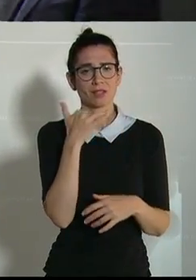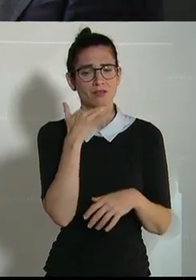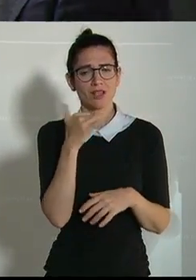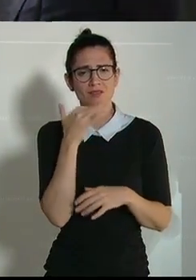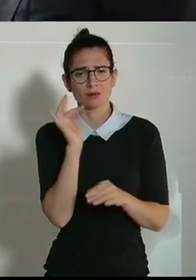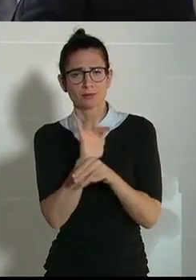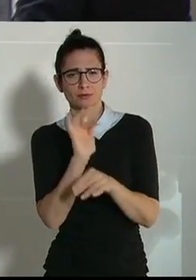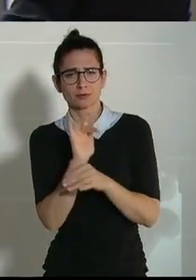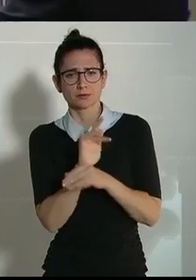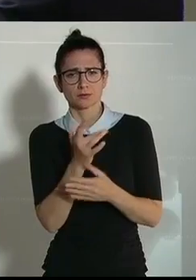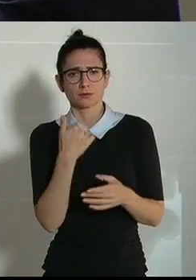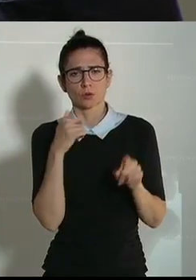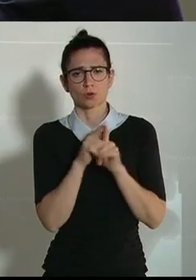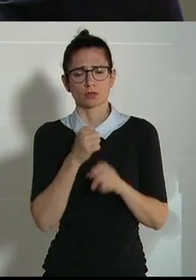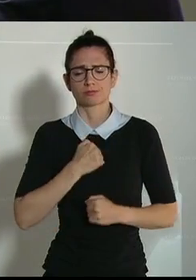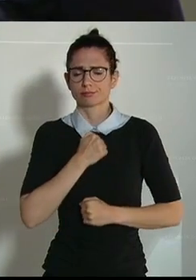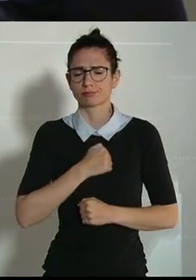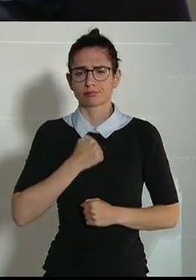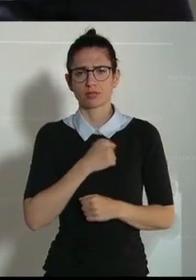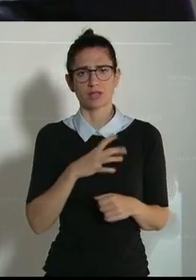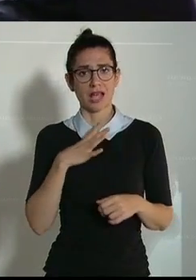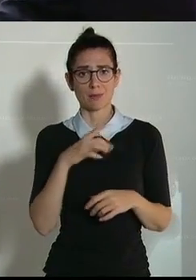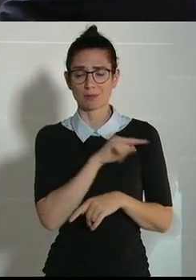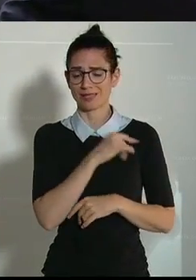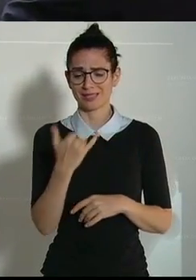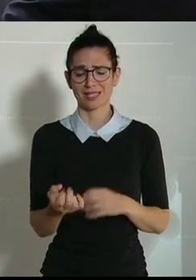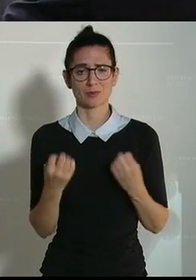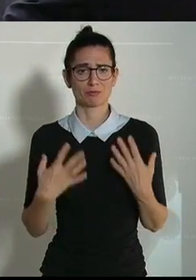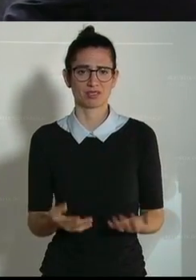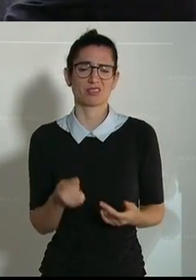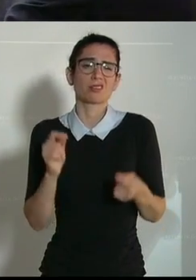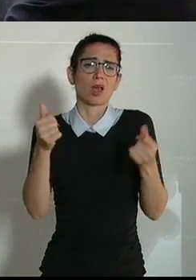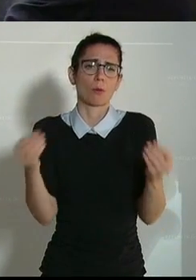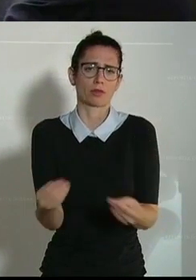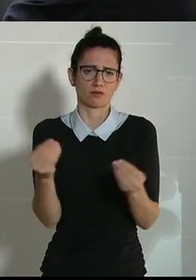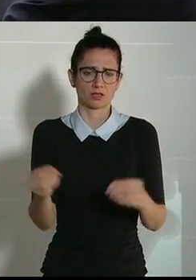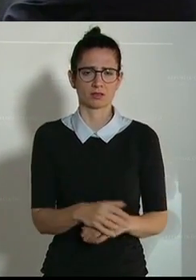vielen Seiten kritisiert und bedauert, aber passiert ist wirklich nicht viel.